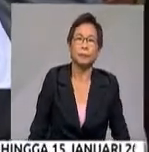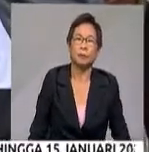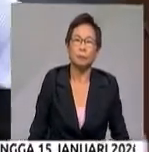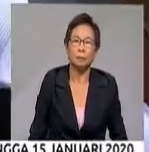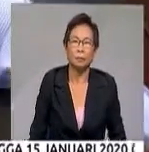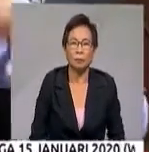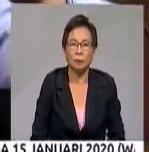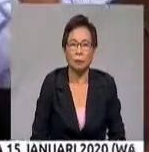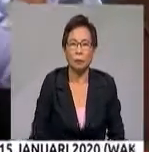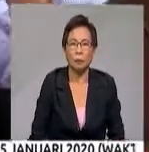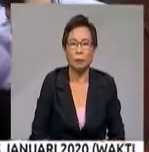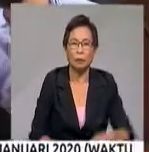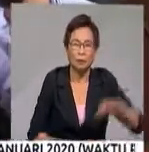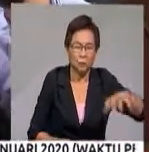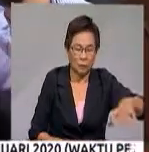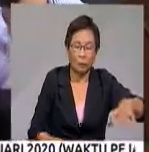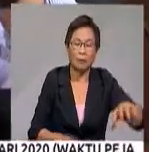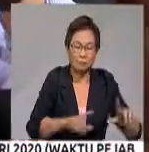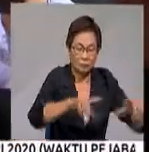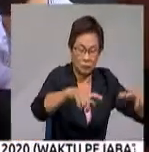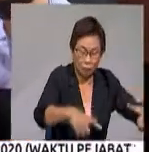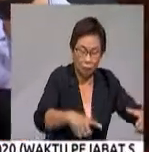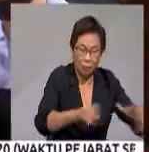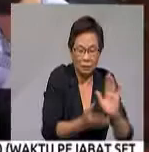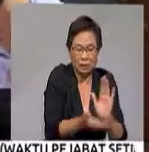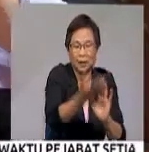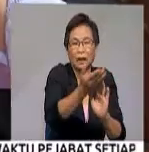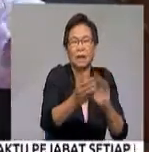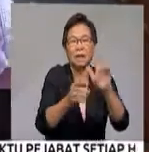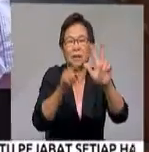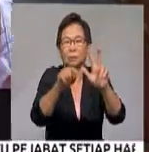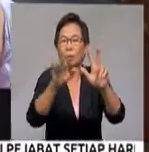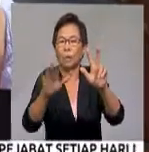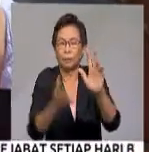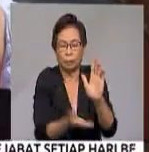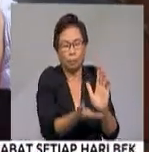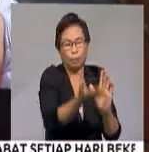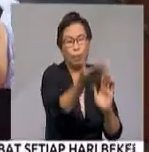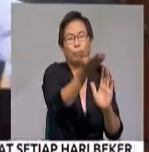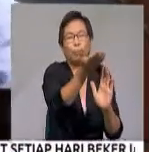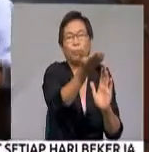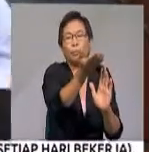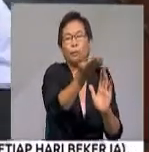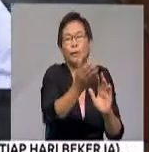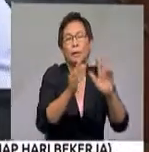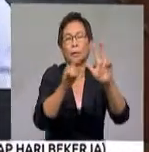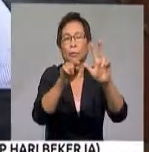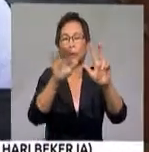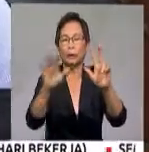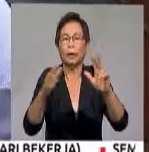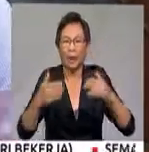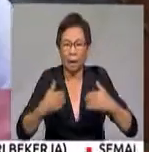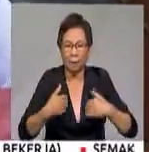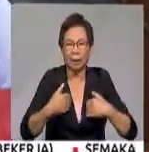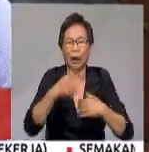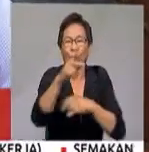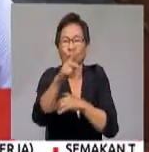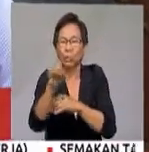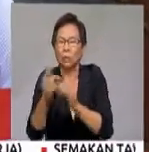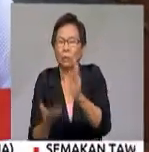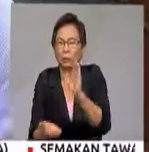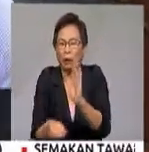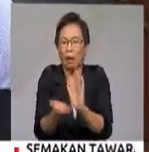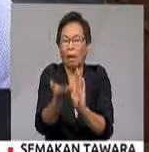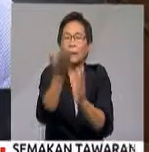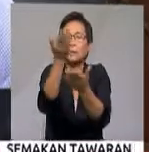Kalau kawasan itu tinggi, ia naik 3.5, ia naik 500 meter saja. Ada tempat macam kawasan tinggi, ia naik sampai 3